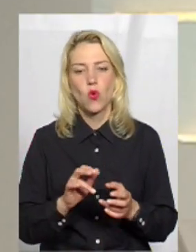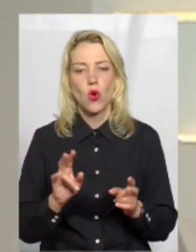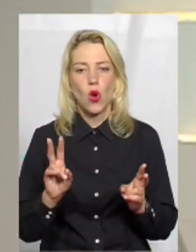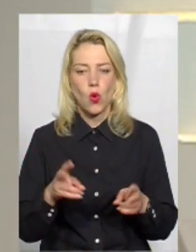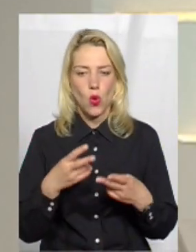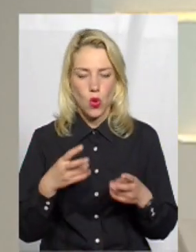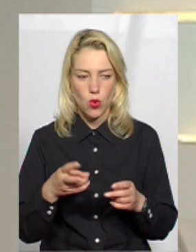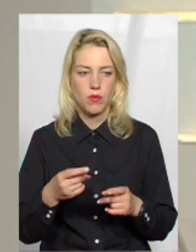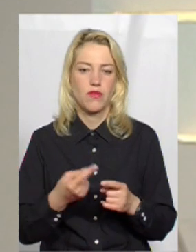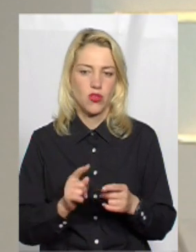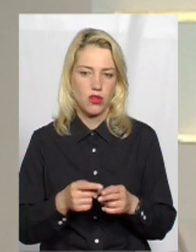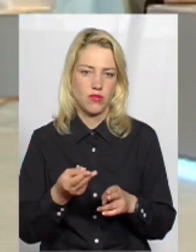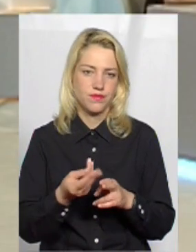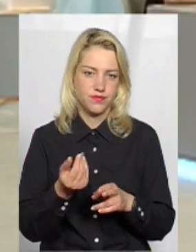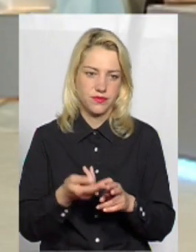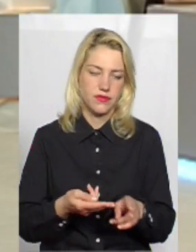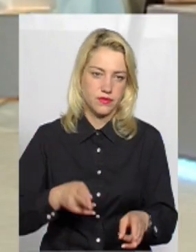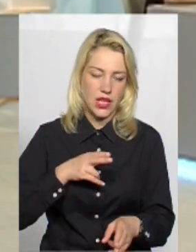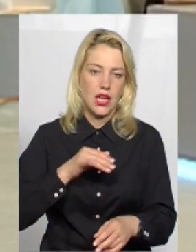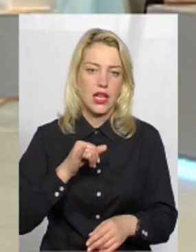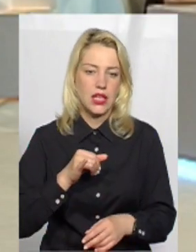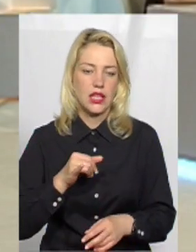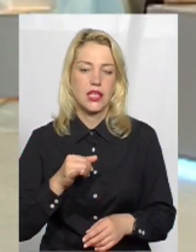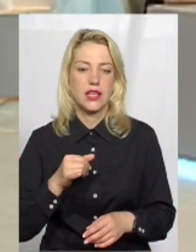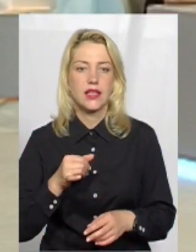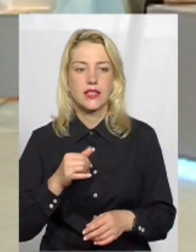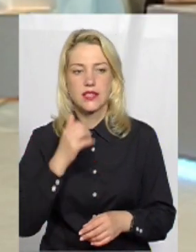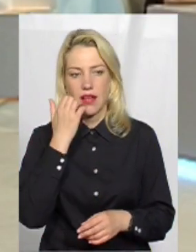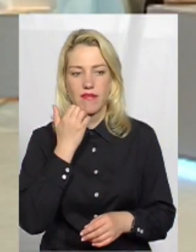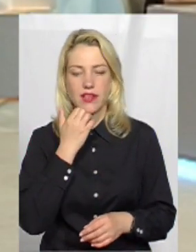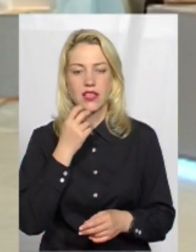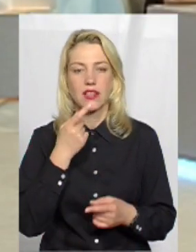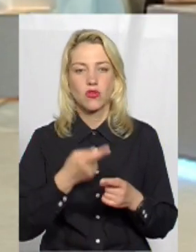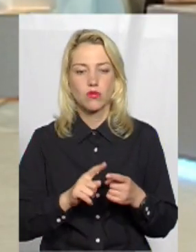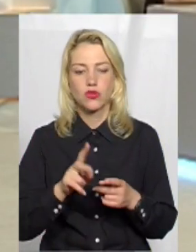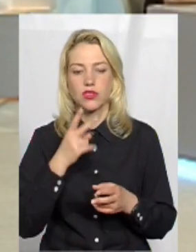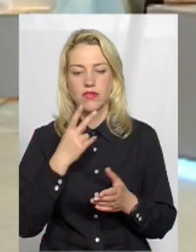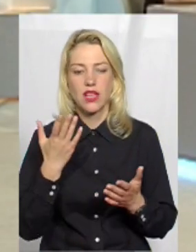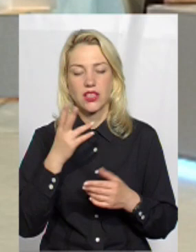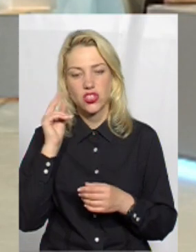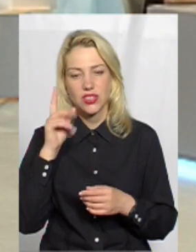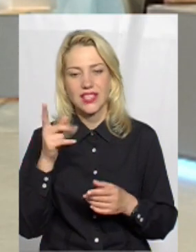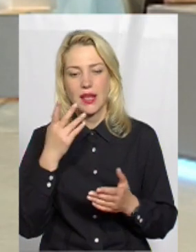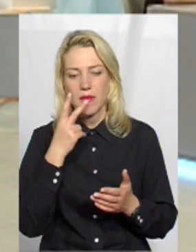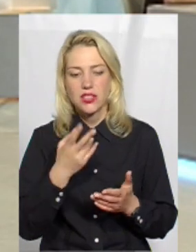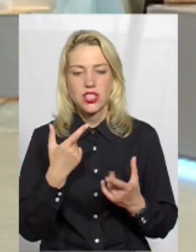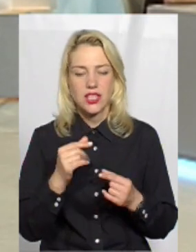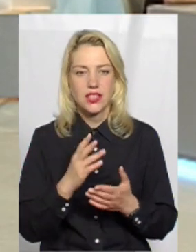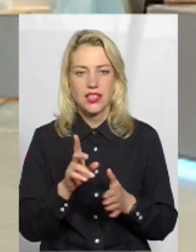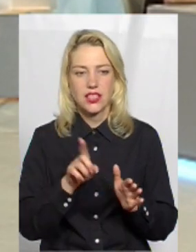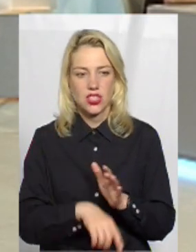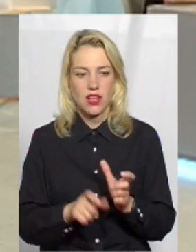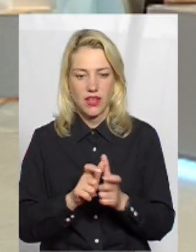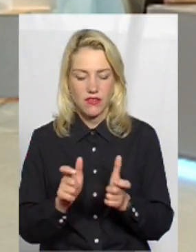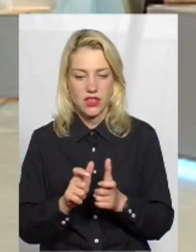відбивається і, власне, завдяки ось тому, що дивишся на які числа, куди є якісь дешеві квитки, з